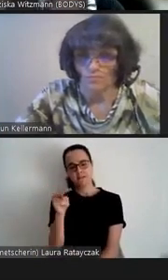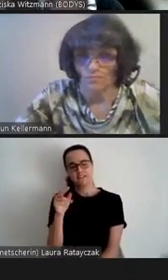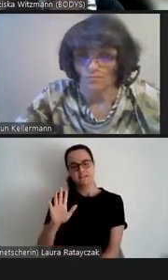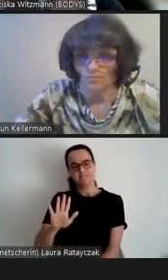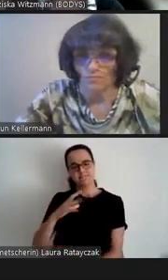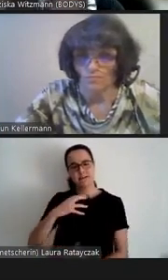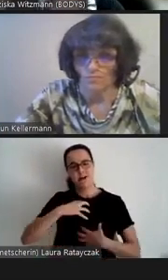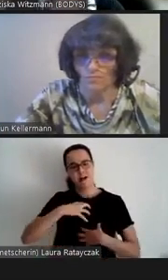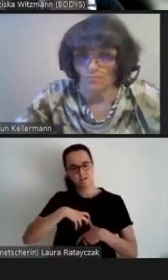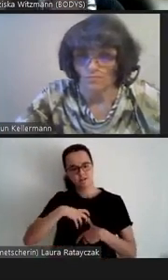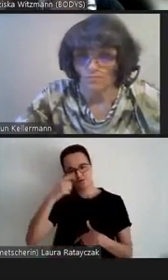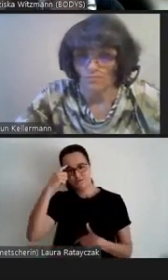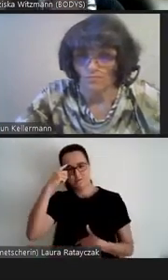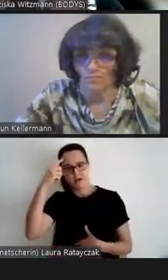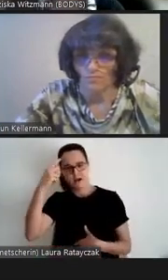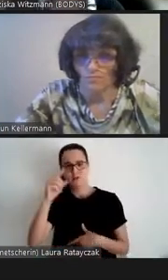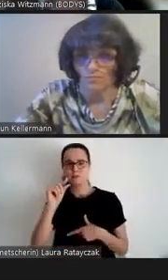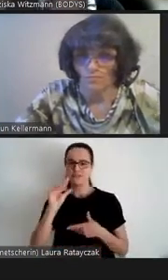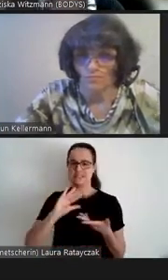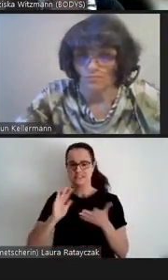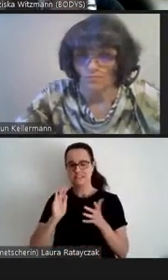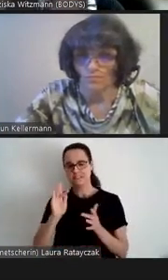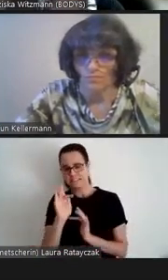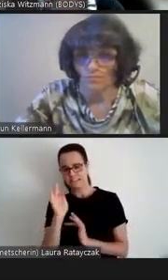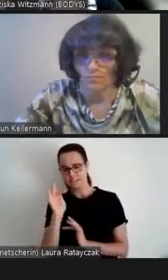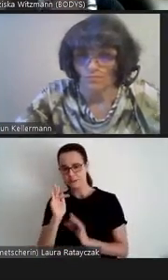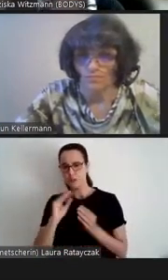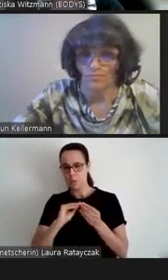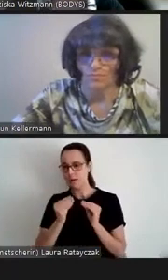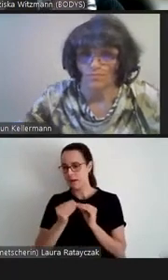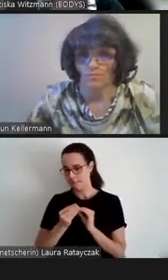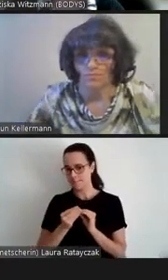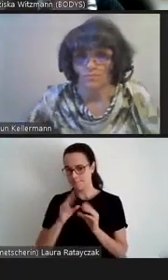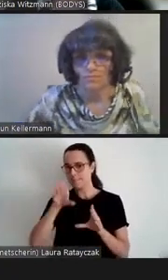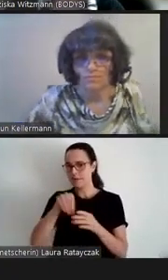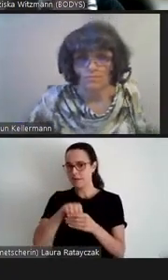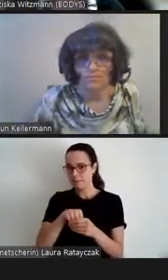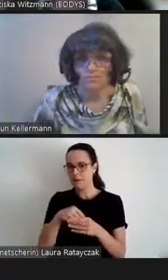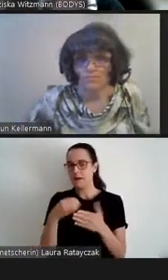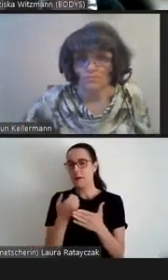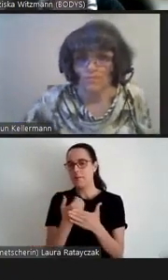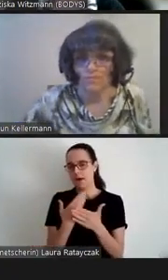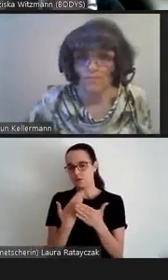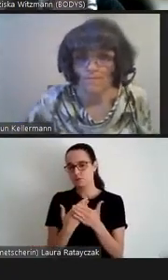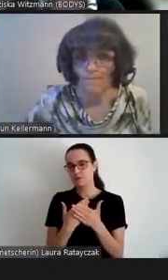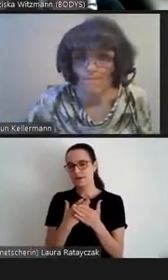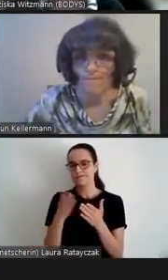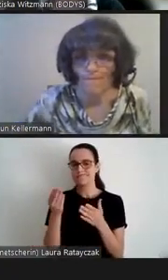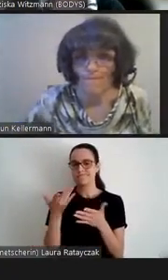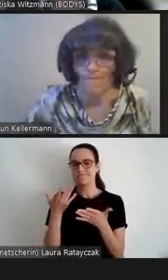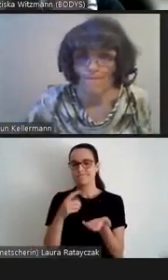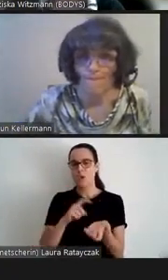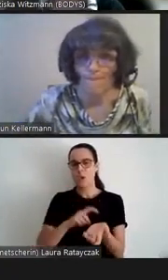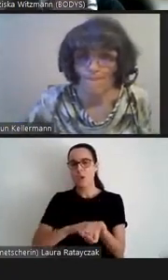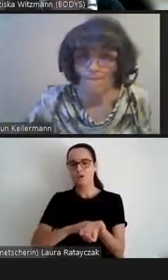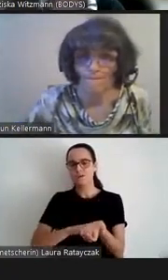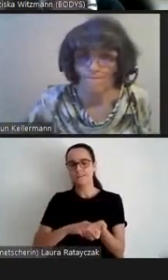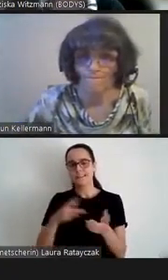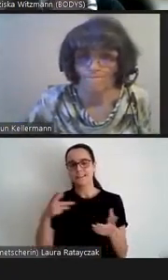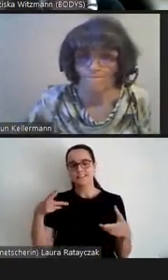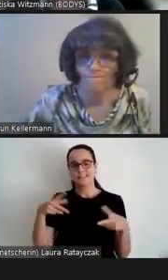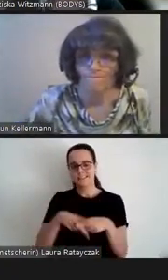durchaus problematisch sind, zum Beispiel im Zusammenhang mit der Eugenie.